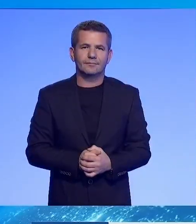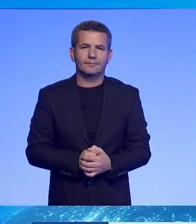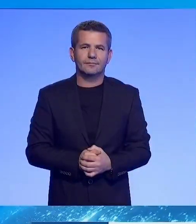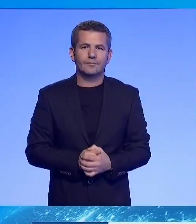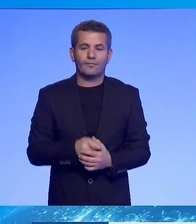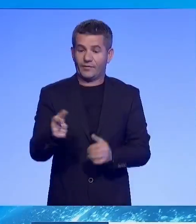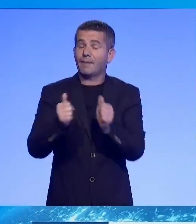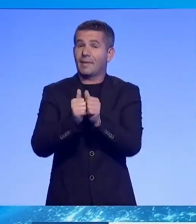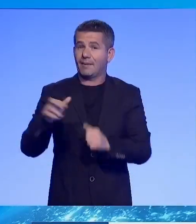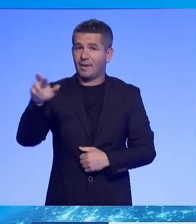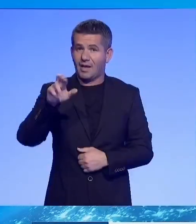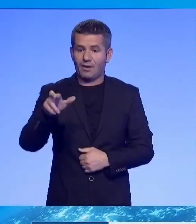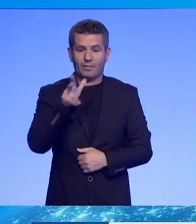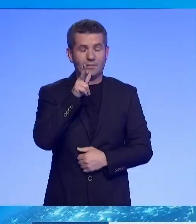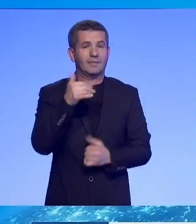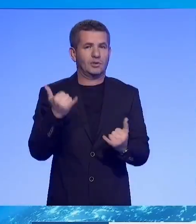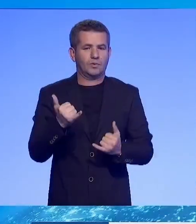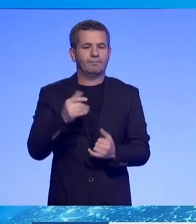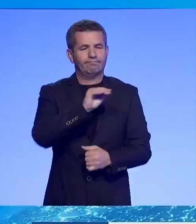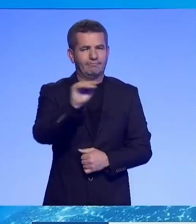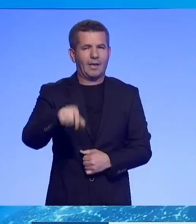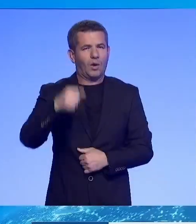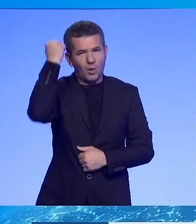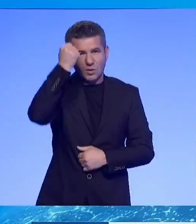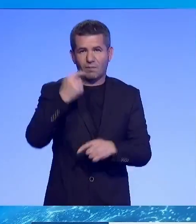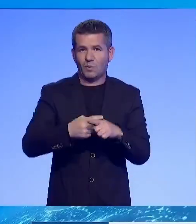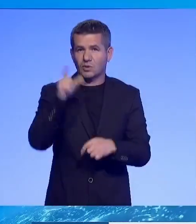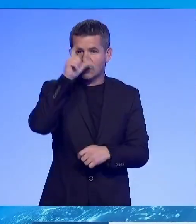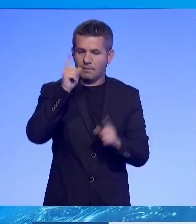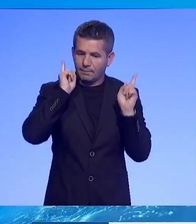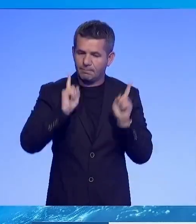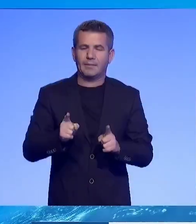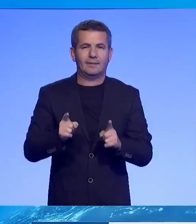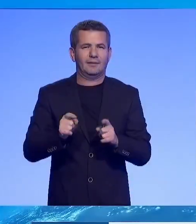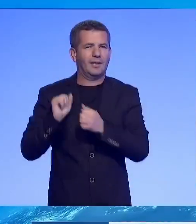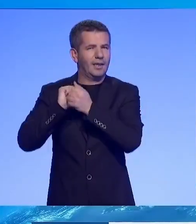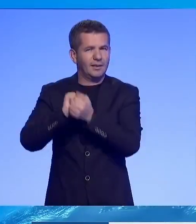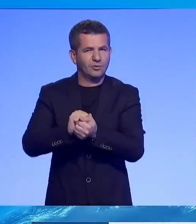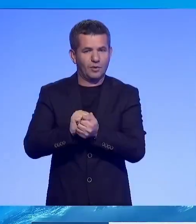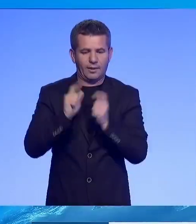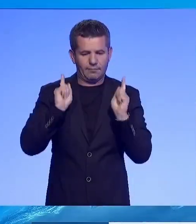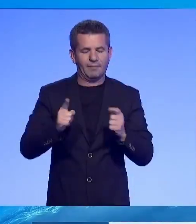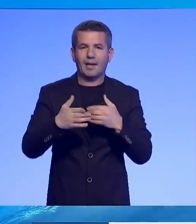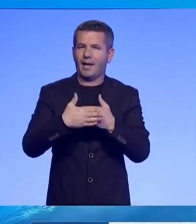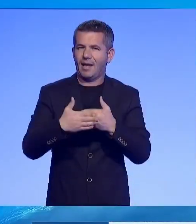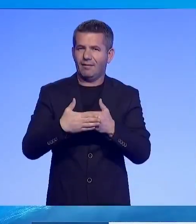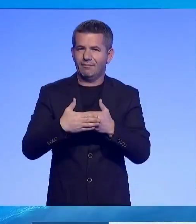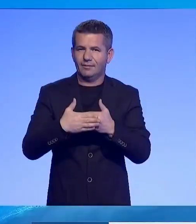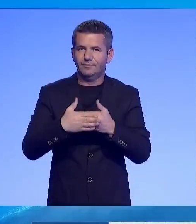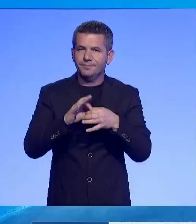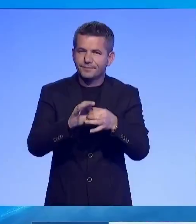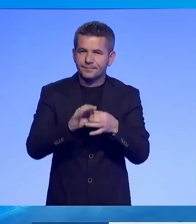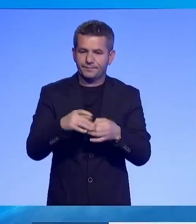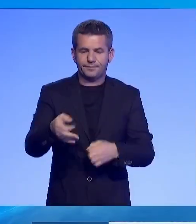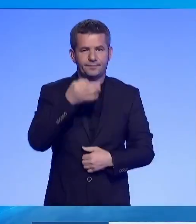Bashkimi Evropiani ka drejtuar edhe njerë e thirje Kosovës dhe Sërbisë që të bëj një hap historik drejt normalizimit e martanjeve. E duke shfrycuar